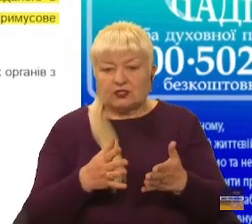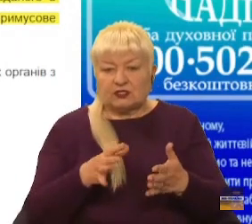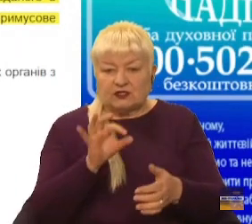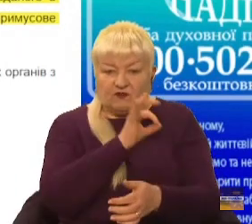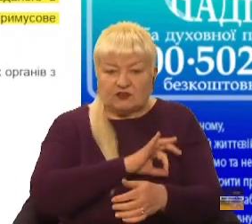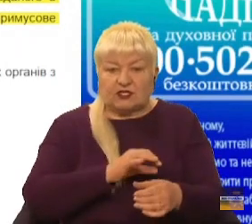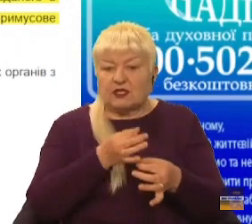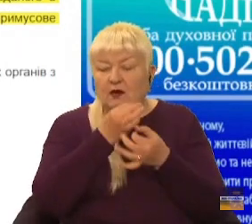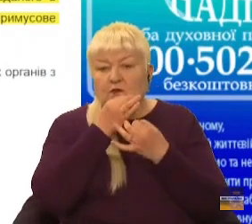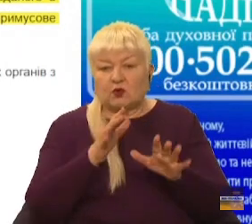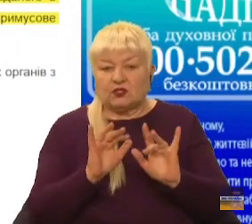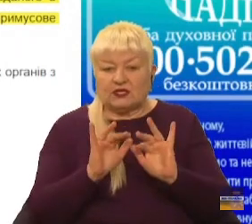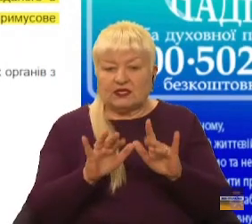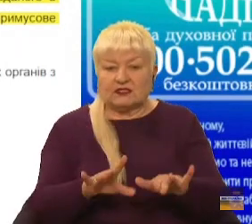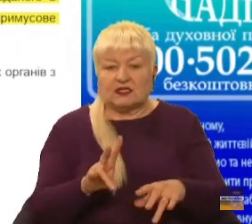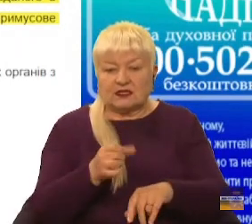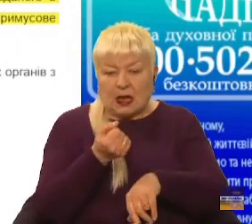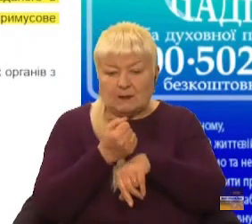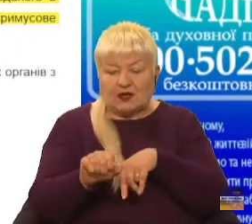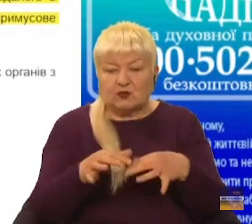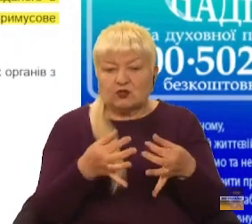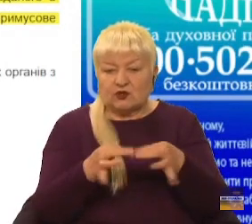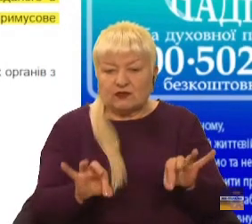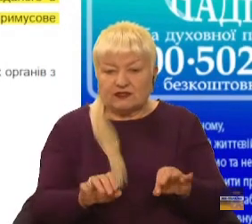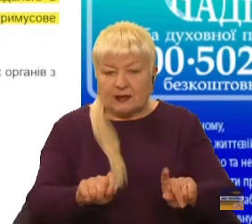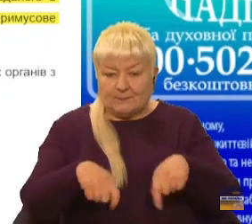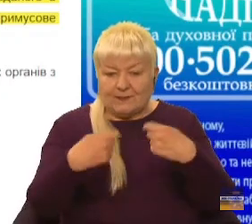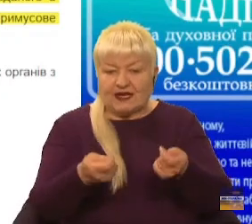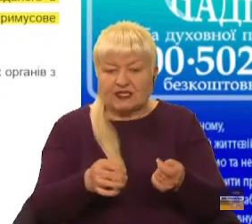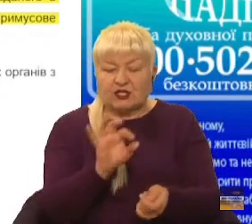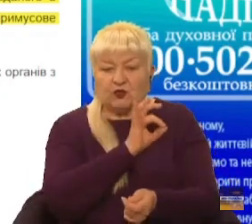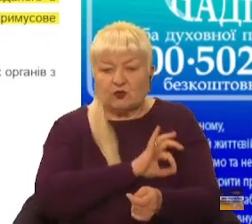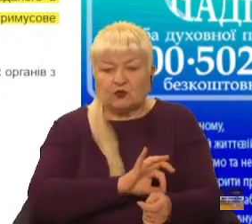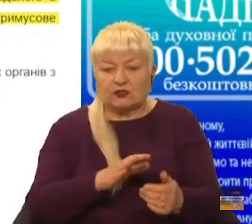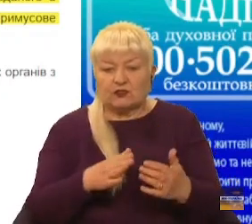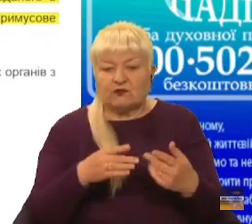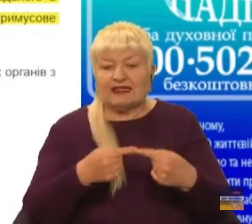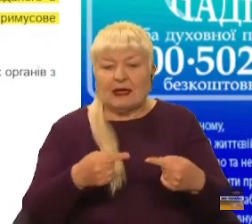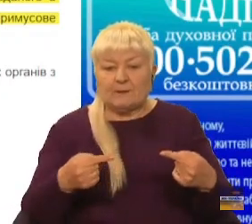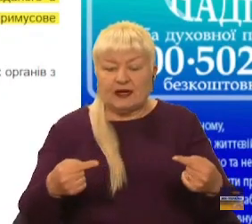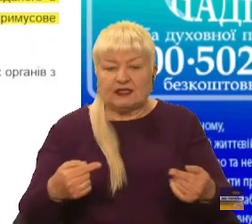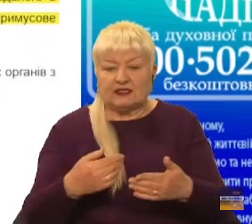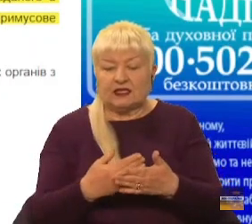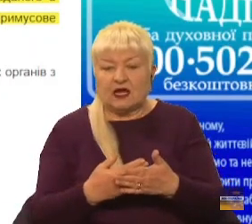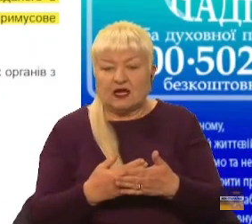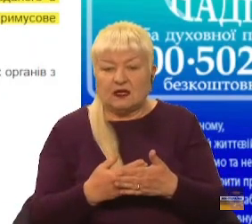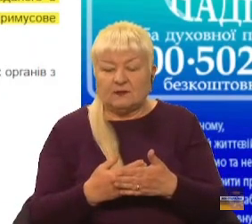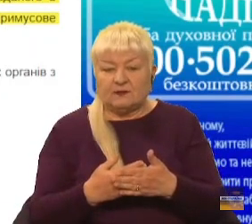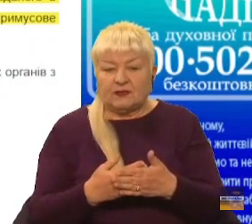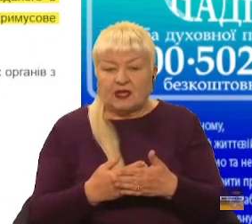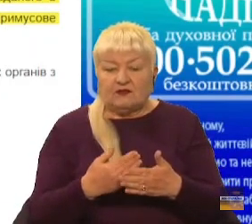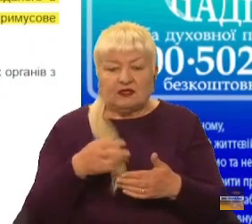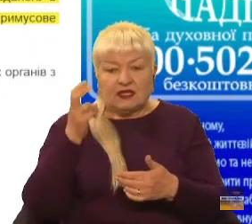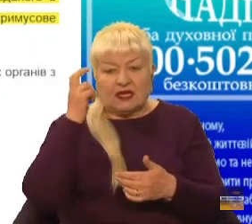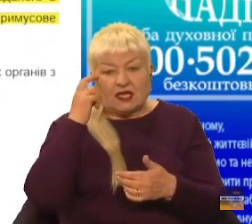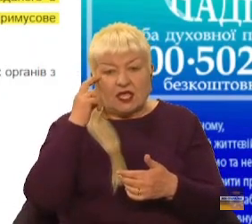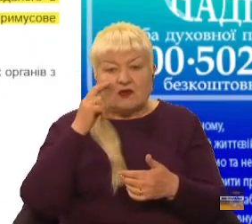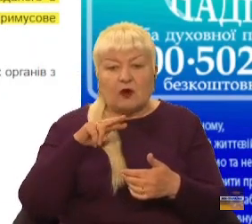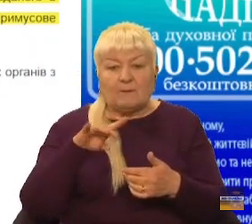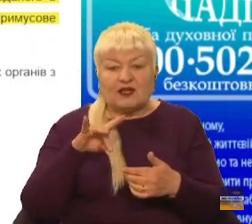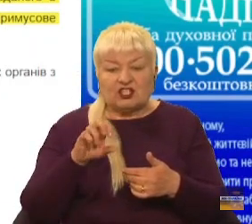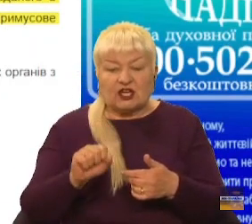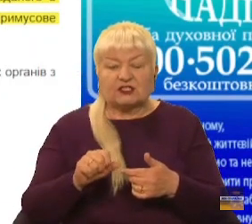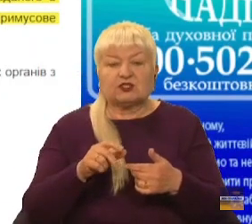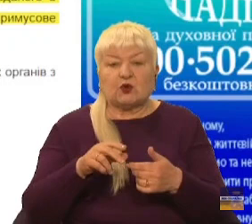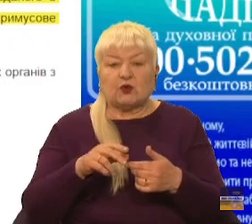заходів, спрямованих на примусове звільнення, переданого в користування майна від Свято-Успенської Києво-Печерської Лаври, Чоловічий